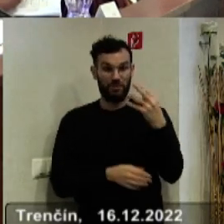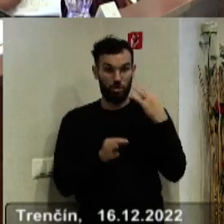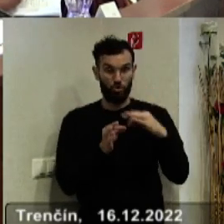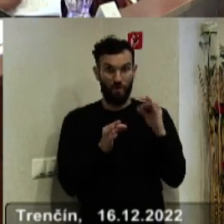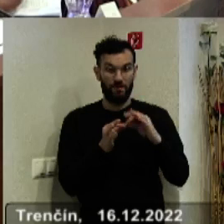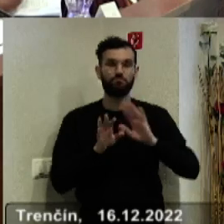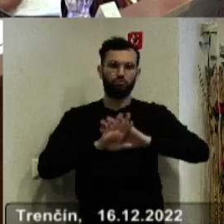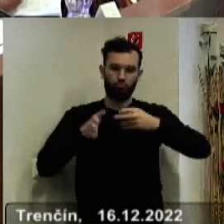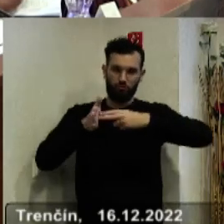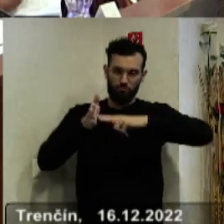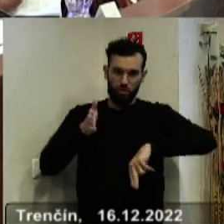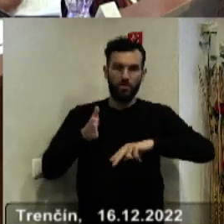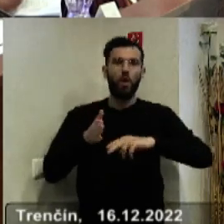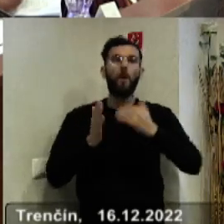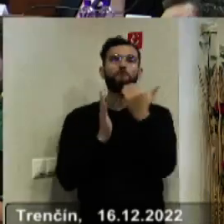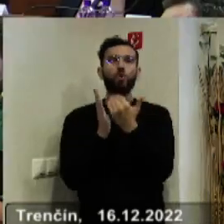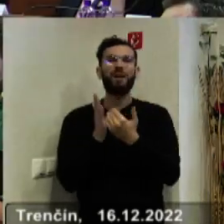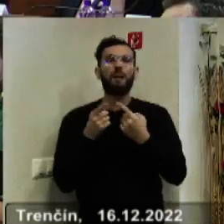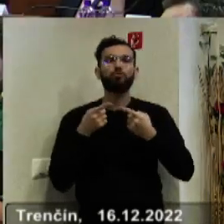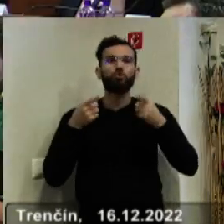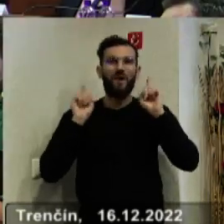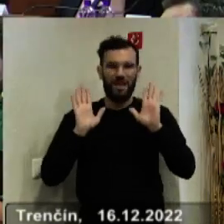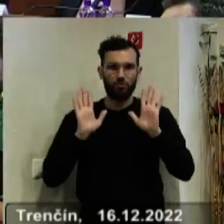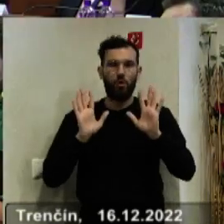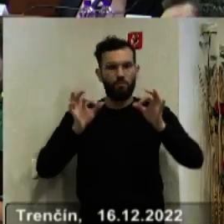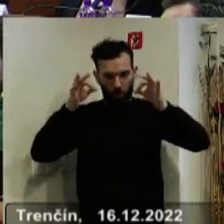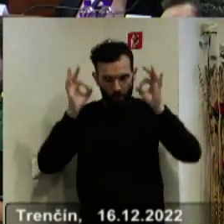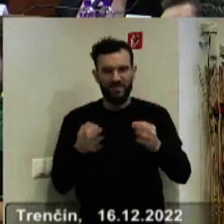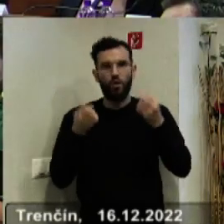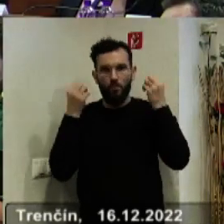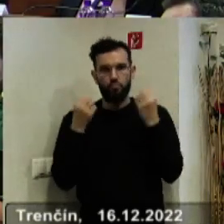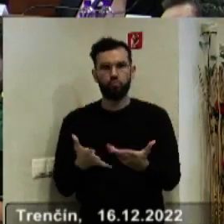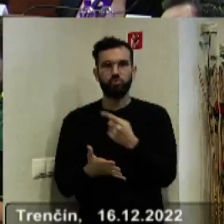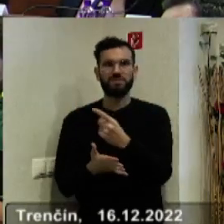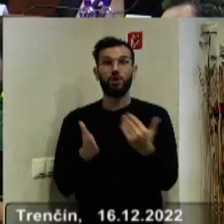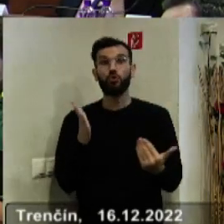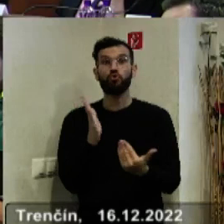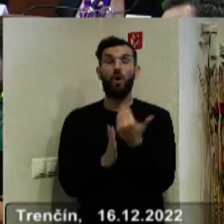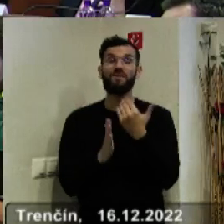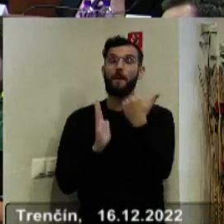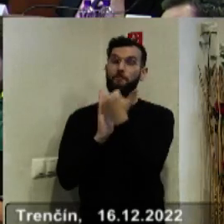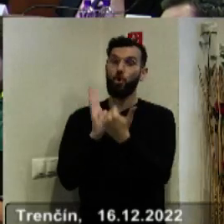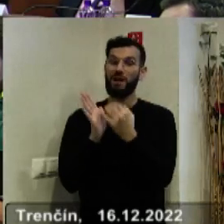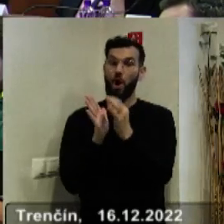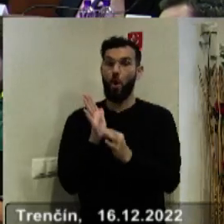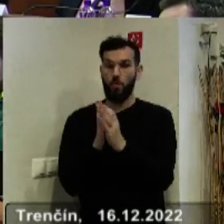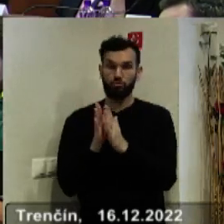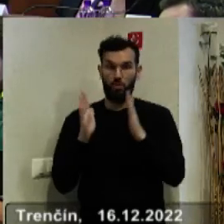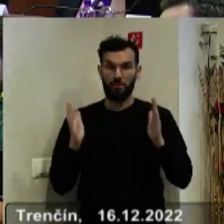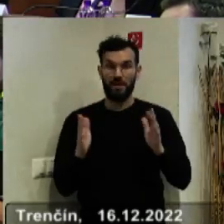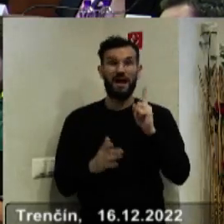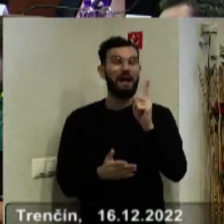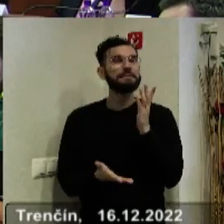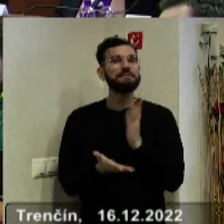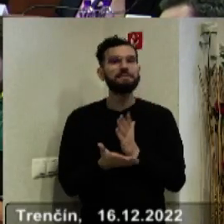novembra bol teda podpísaný program Slovensko, to znamená, že sa oficiálne spustila implementácia nového programového obdobia, ale nie sú